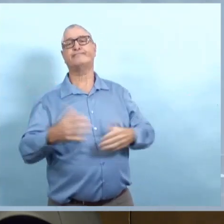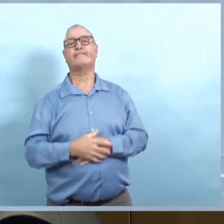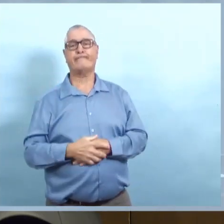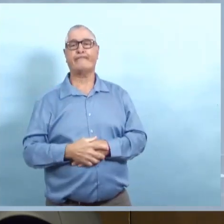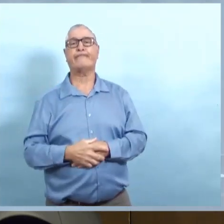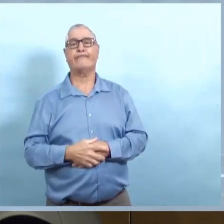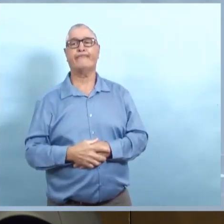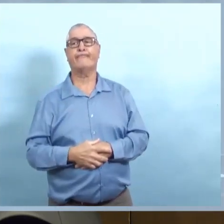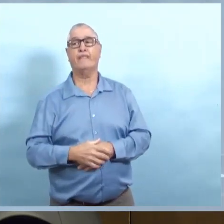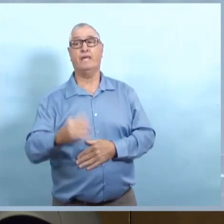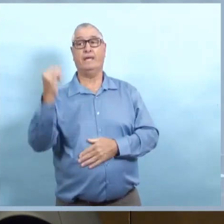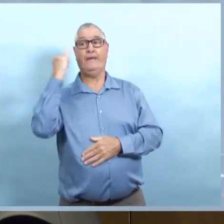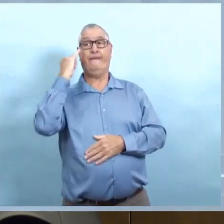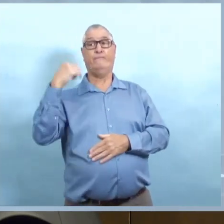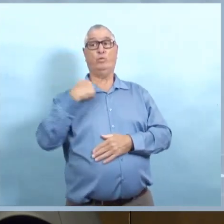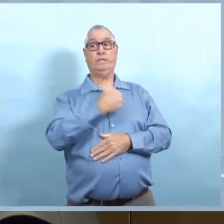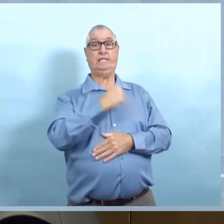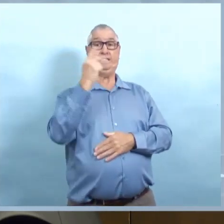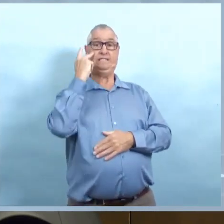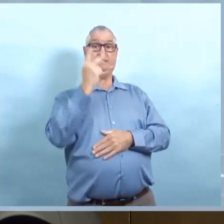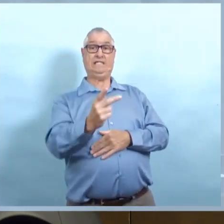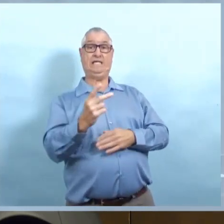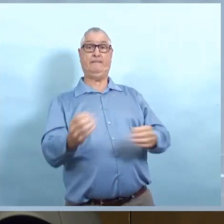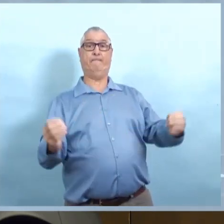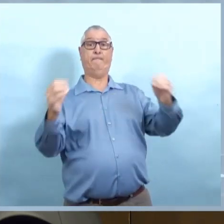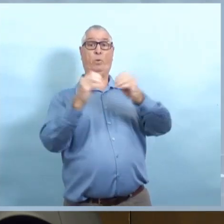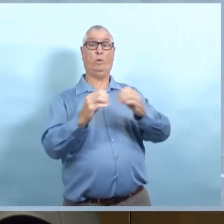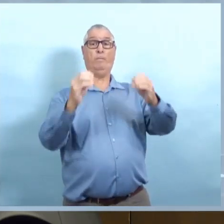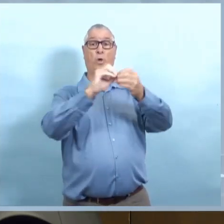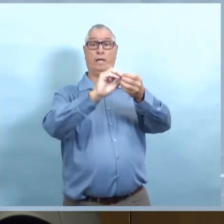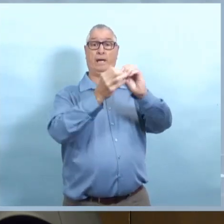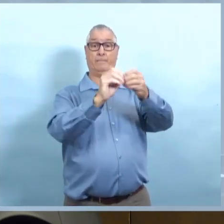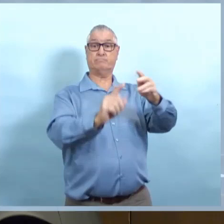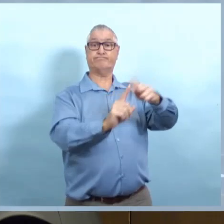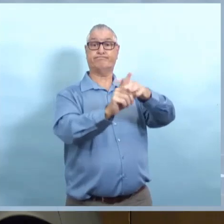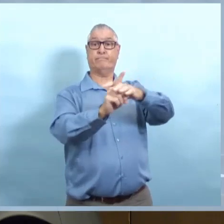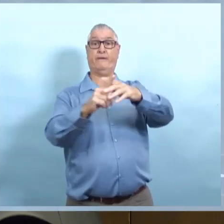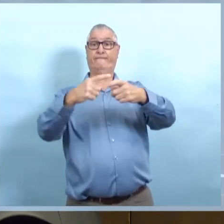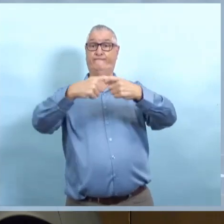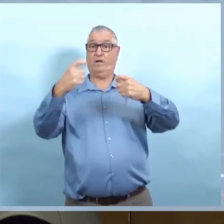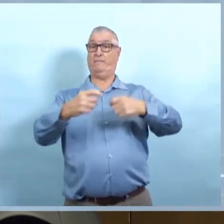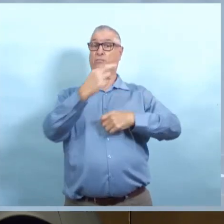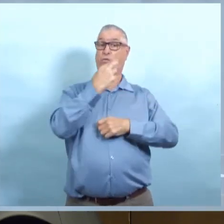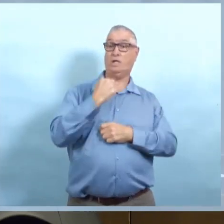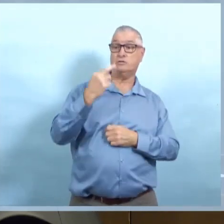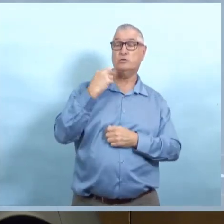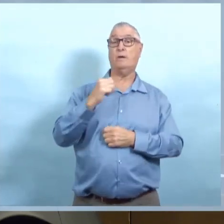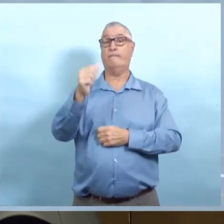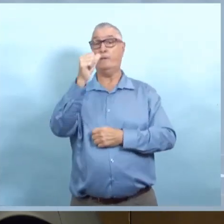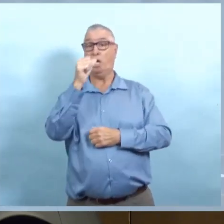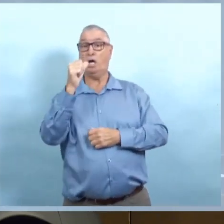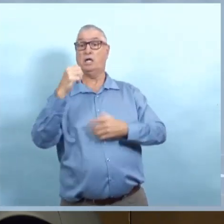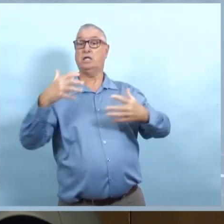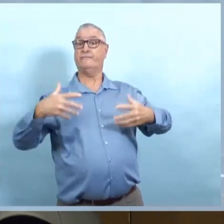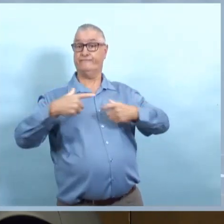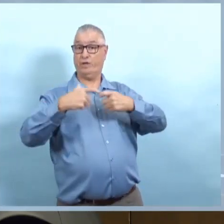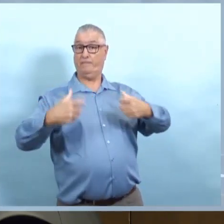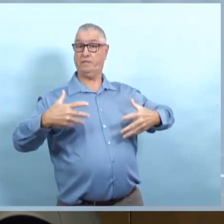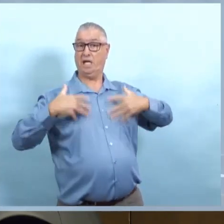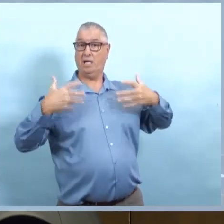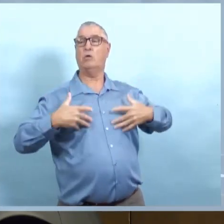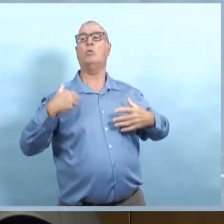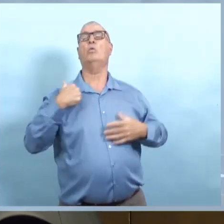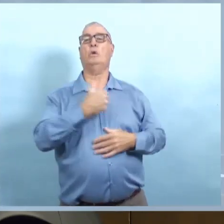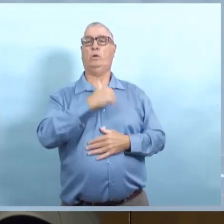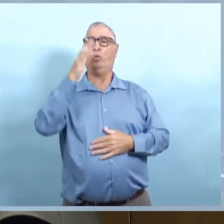rappeler le besoin d'écouter ces messages, de faire les choses qui sont vraiment importantes et si nous avons besoin de déguiser le message selon